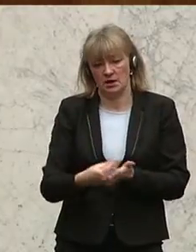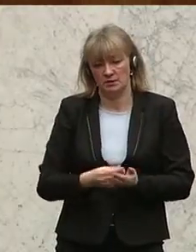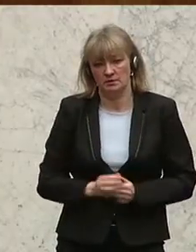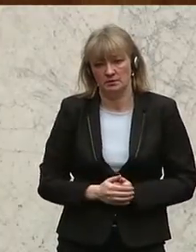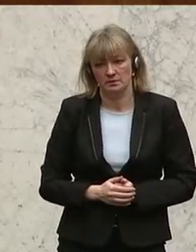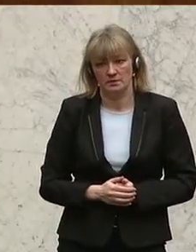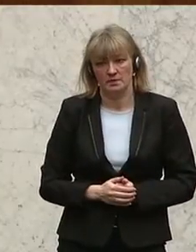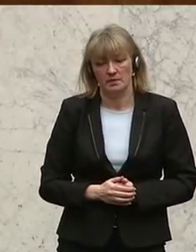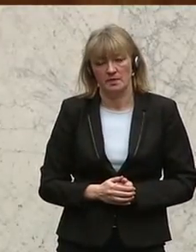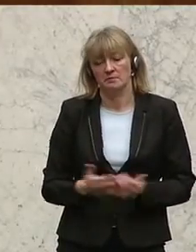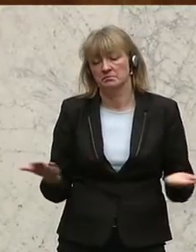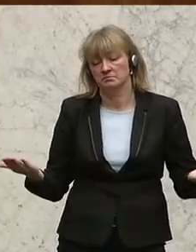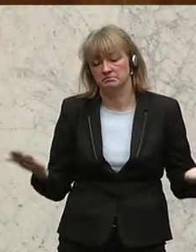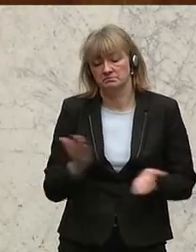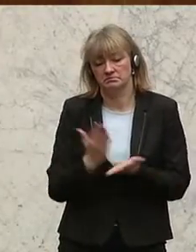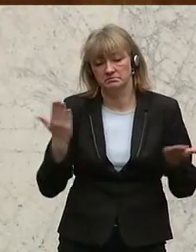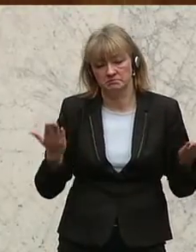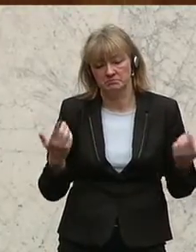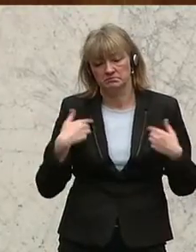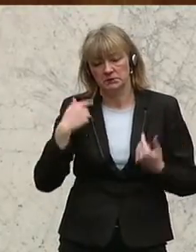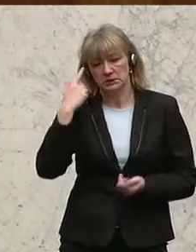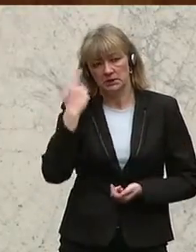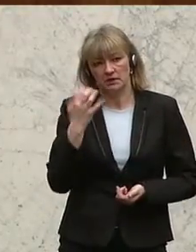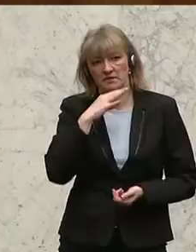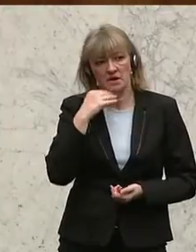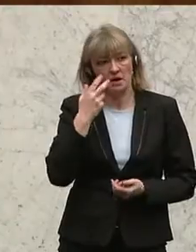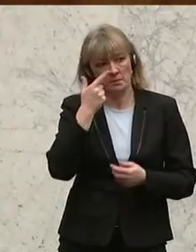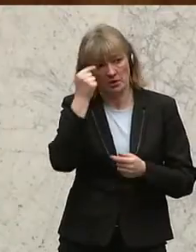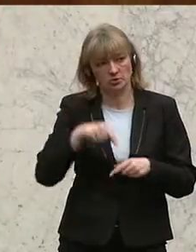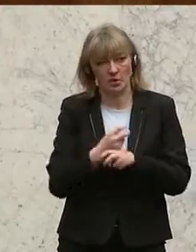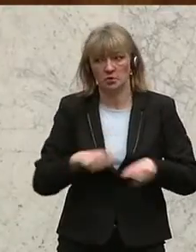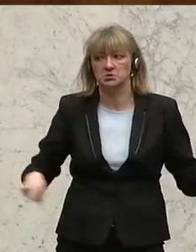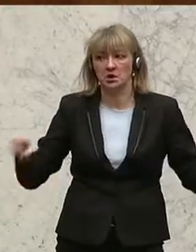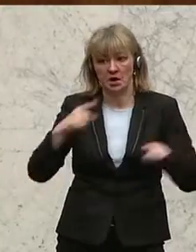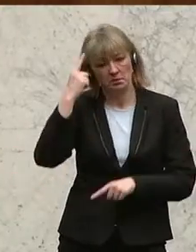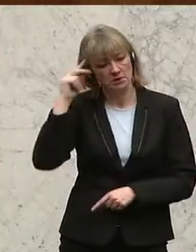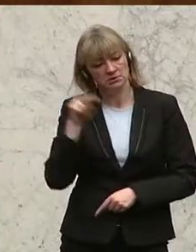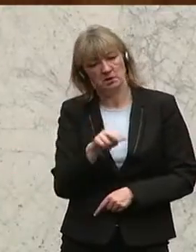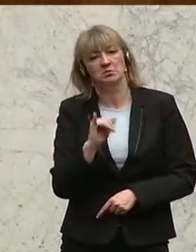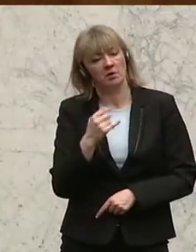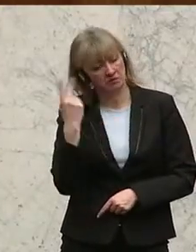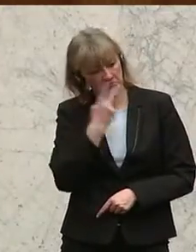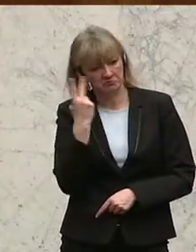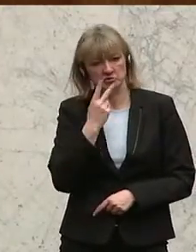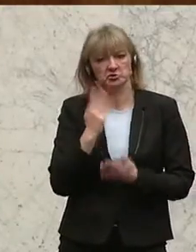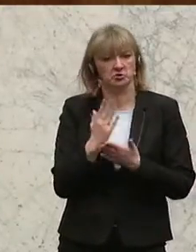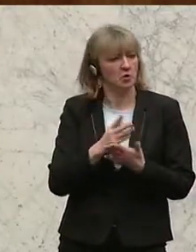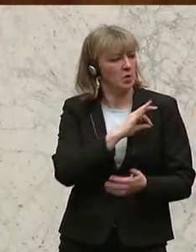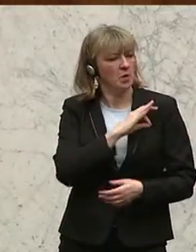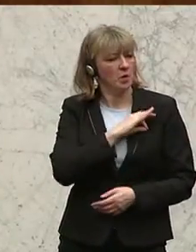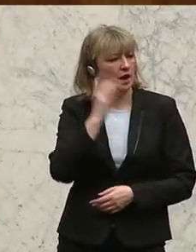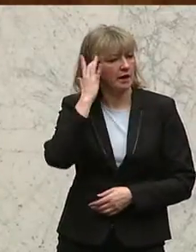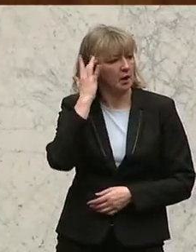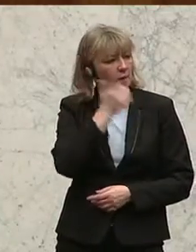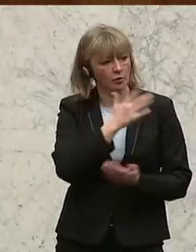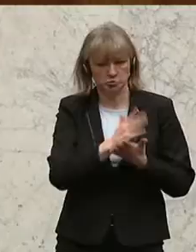So weit, so gut. Und ich denke mir, sehr viele Menschen bei uns sehen das auch als nachvollziehbar an. Der Kollege Klug hat es gerade